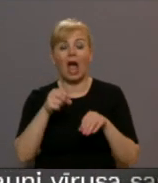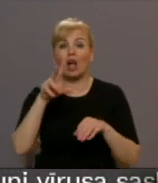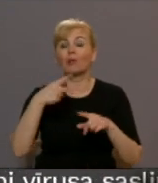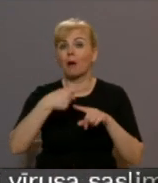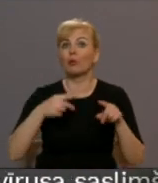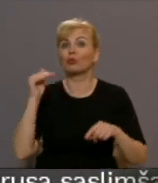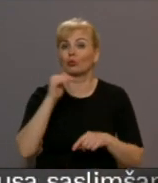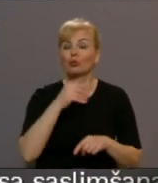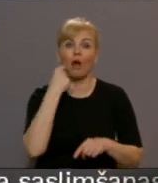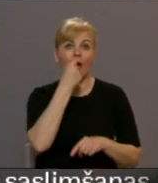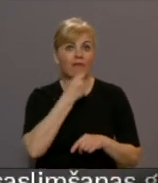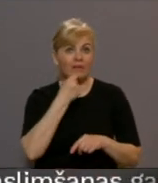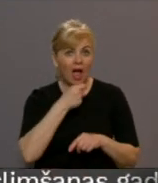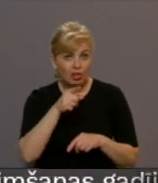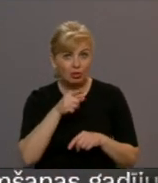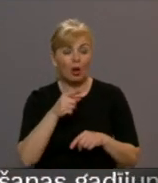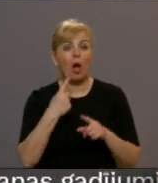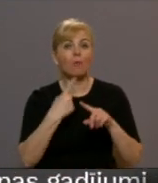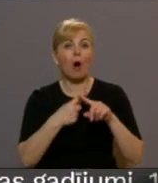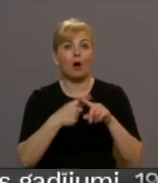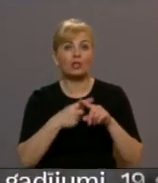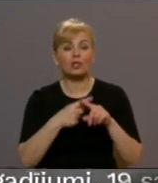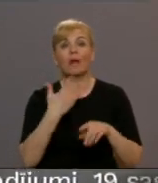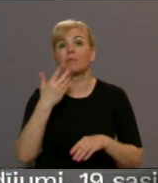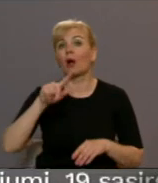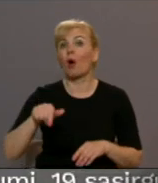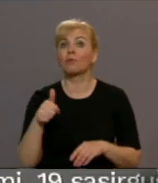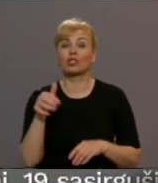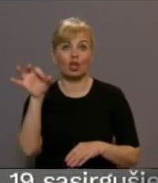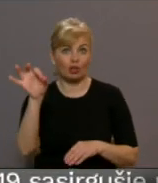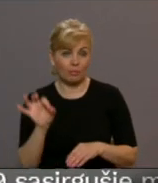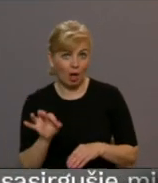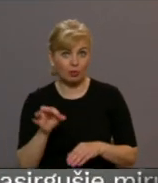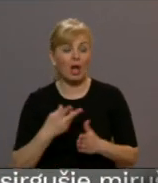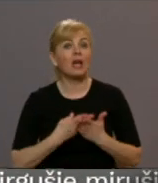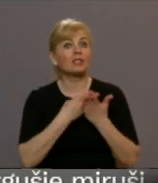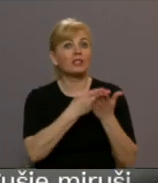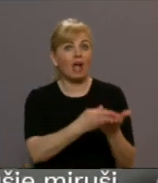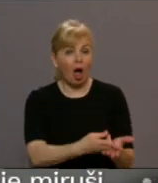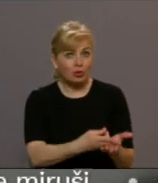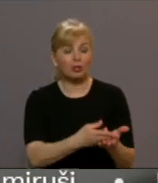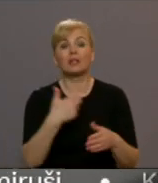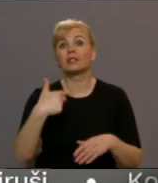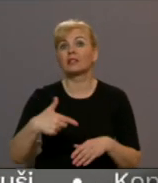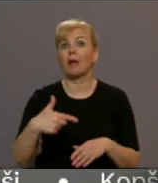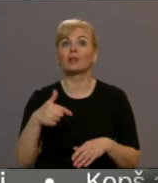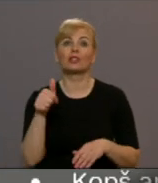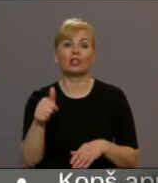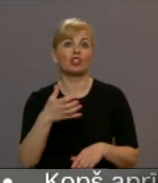tūkstoši testu un pozitīvo īpatsvars ir 5,6%. Stacionāros ievietoti 76